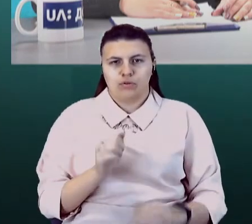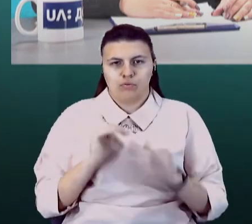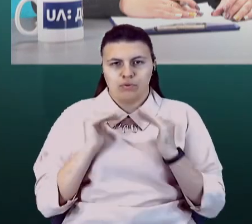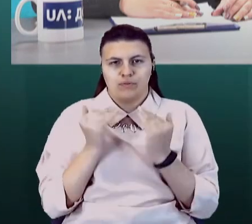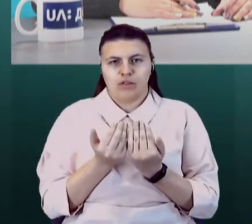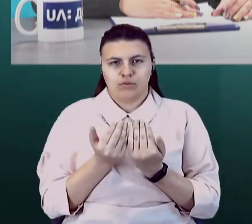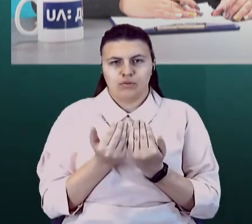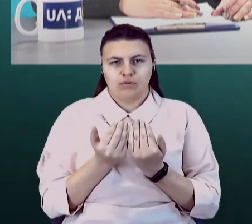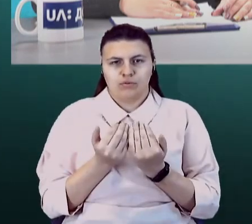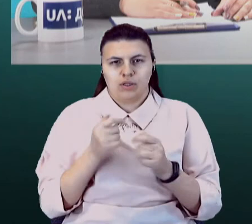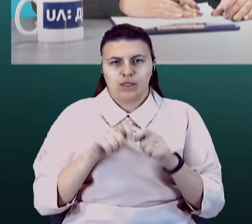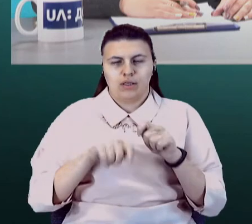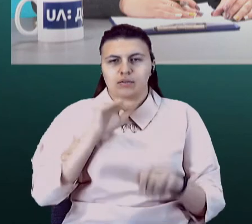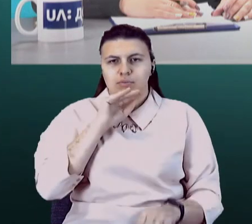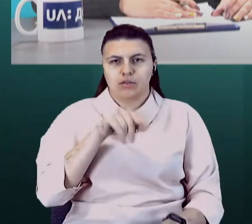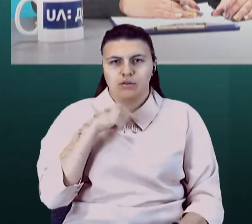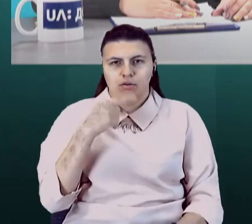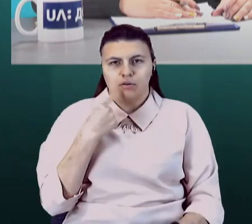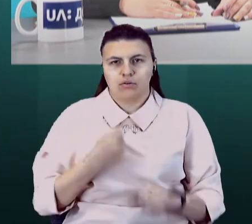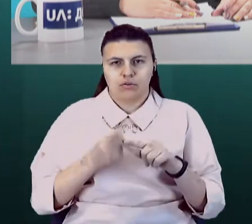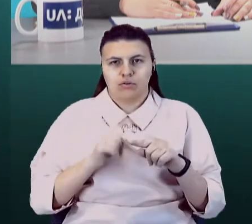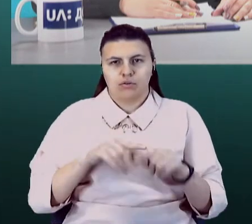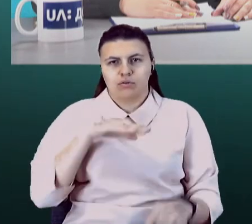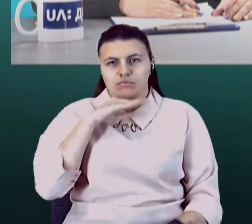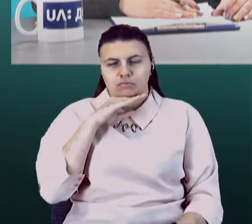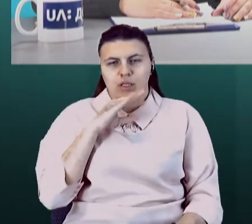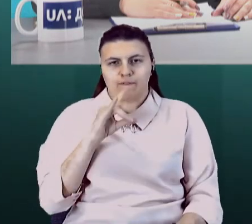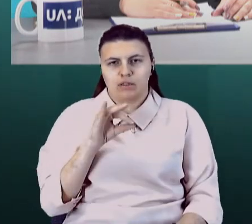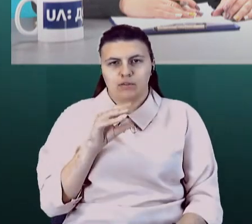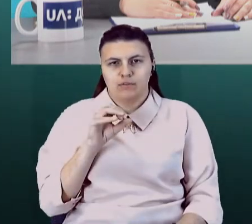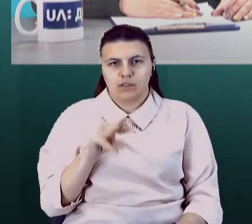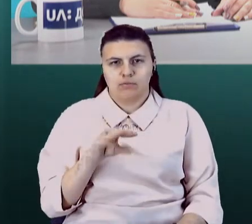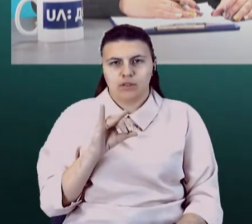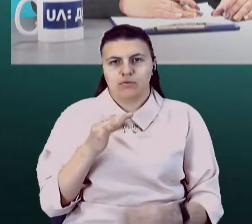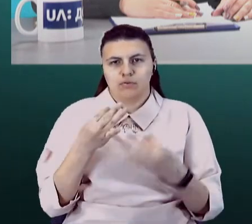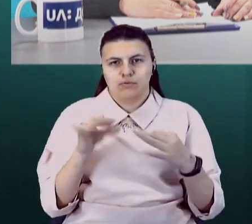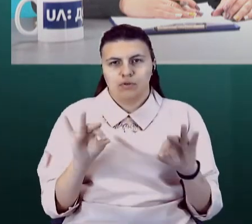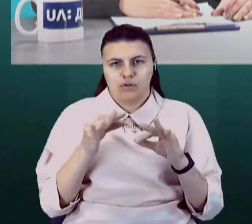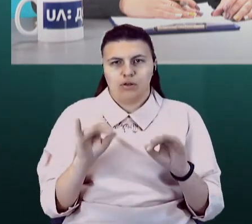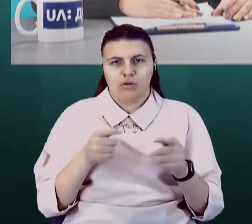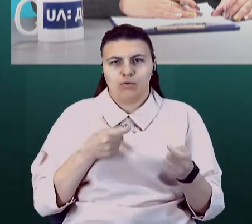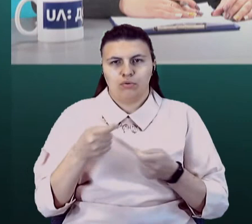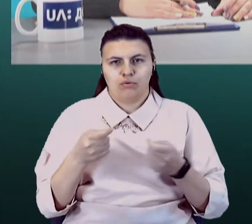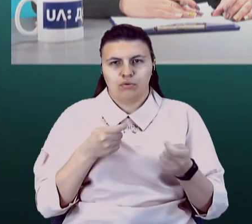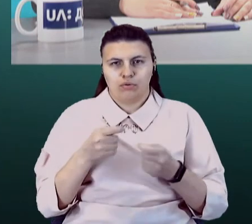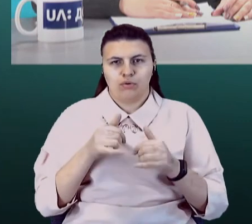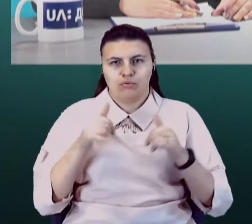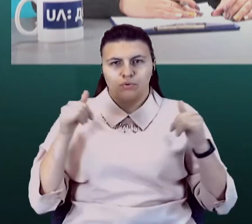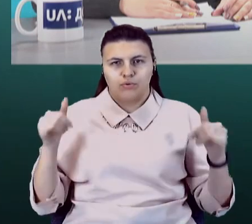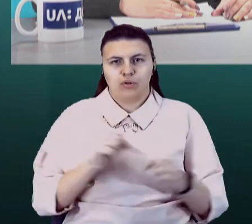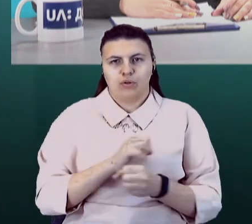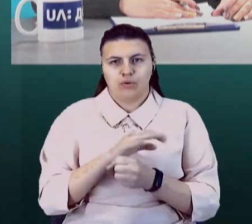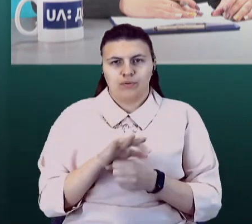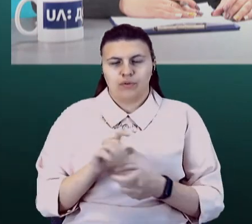Експерти кажуть, що це є достатньо ефективним і дозволяє контролювати розповсюдження коронавірусної